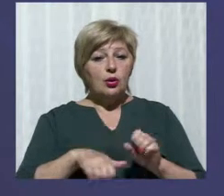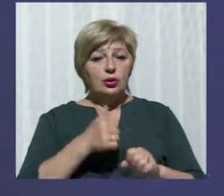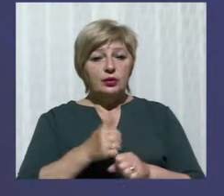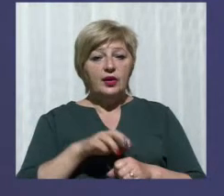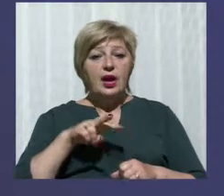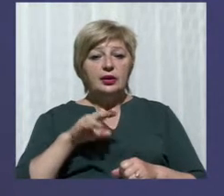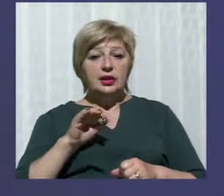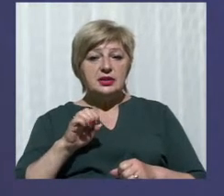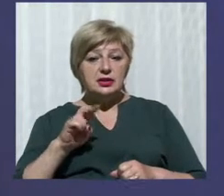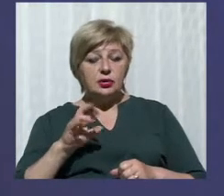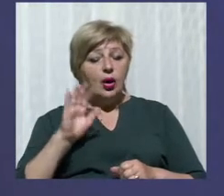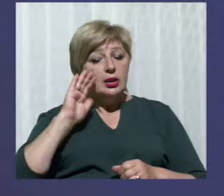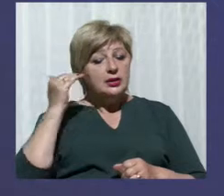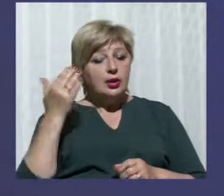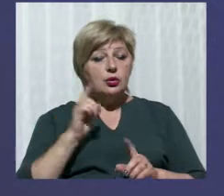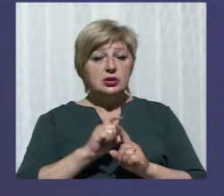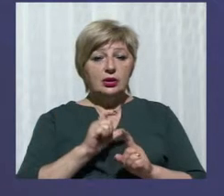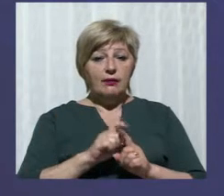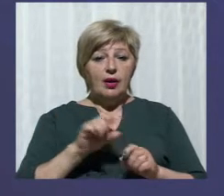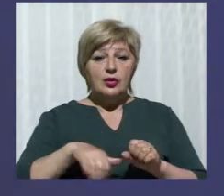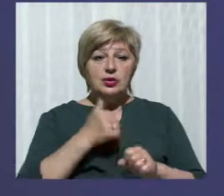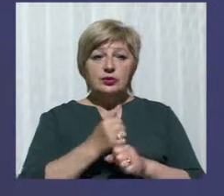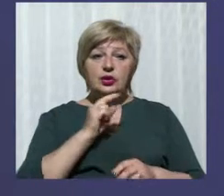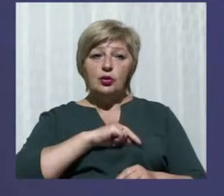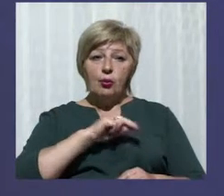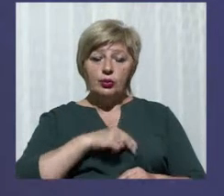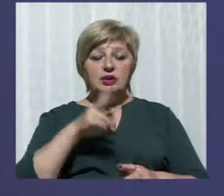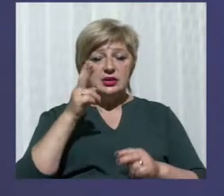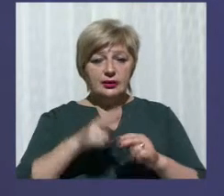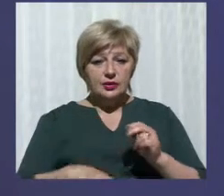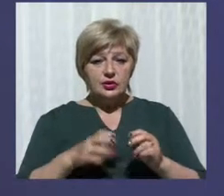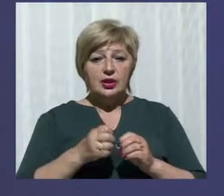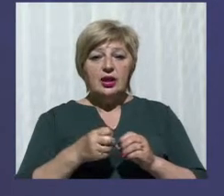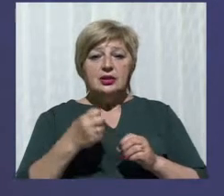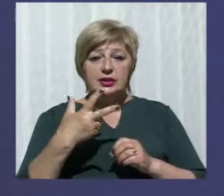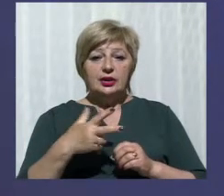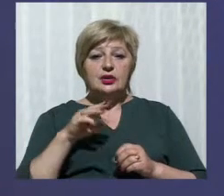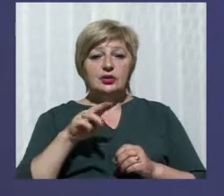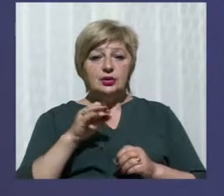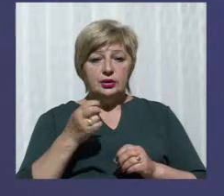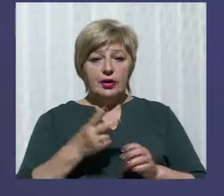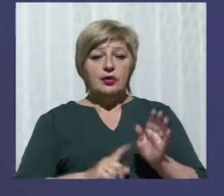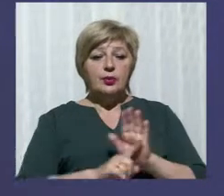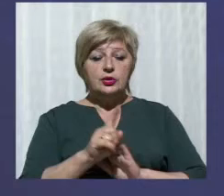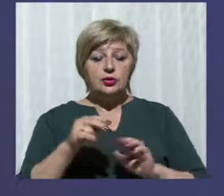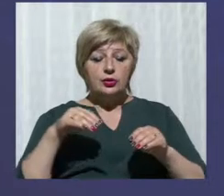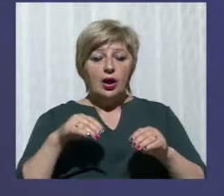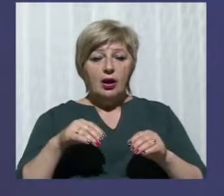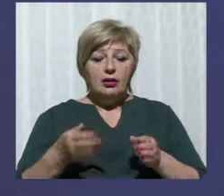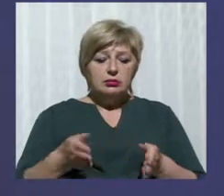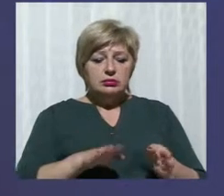За його словами, основні роботи з реконструкції завершені. Із 13 травня почнуть встановлювати нові